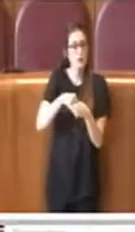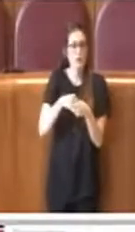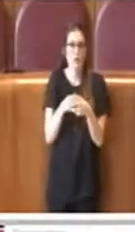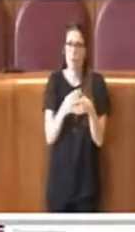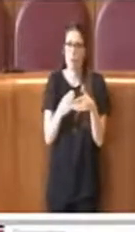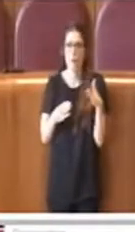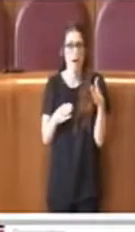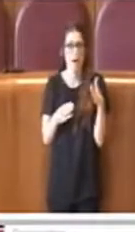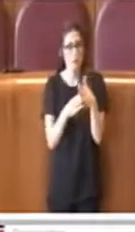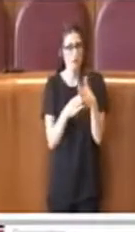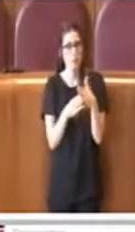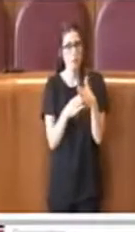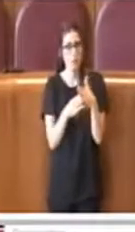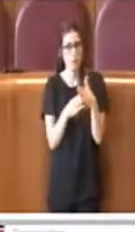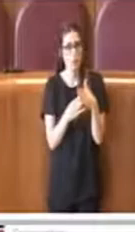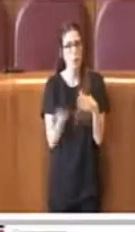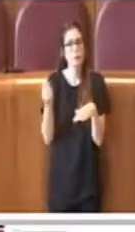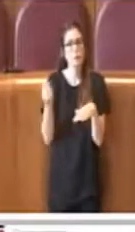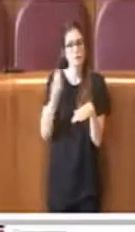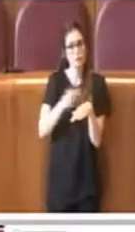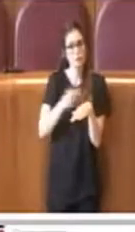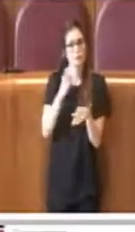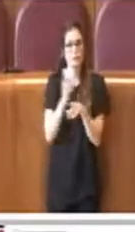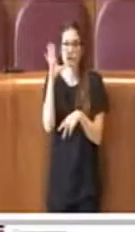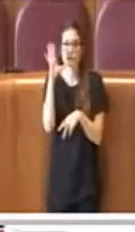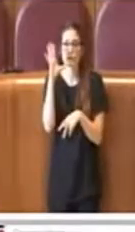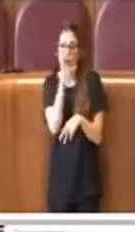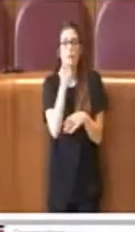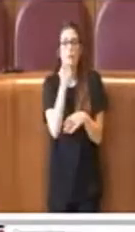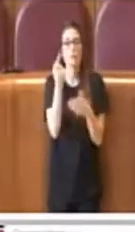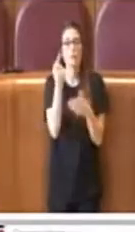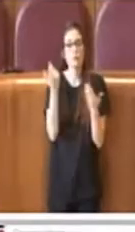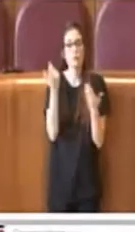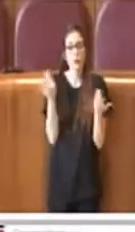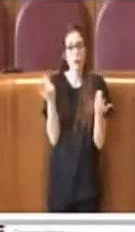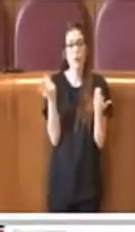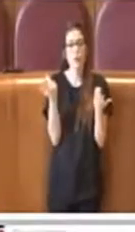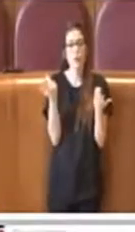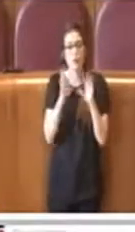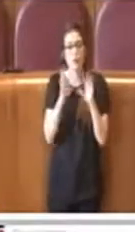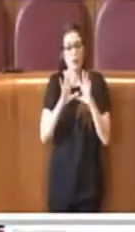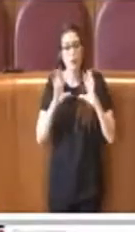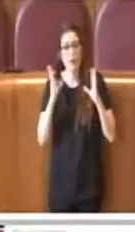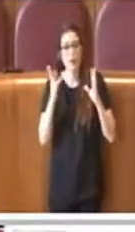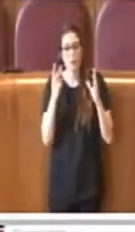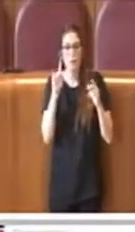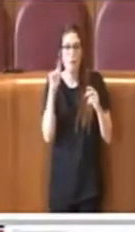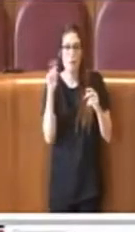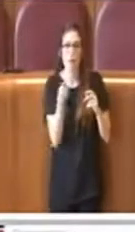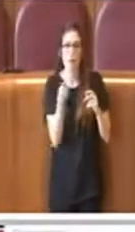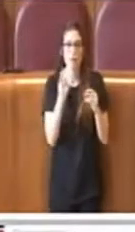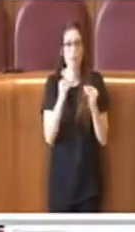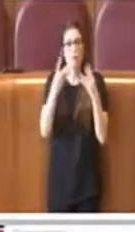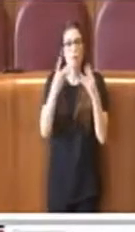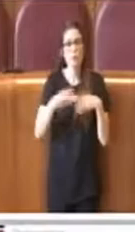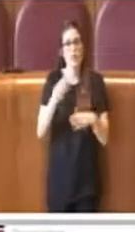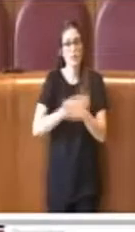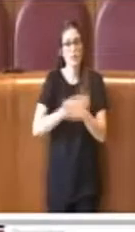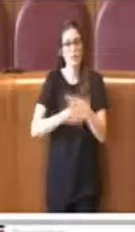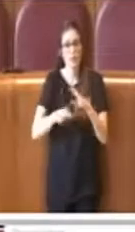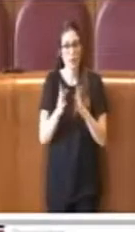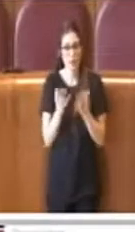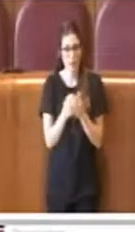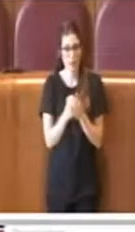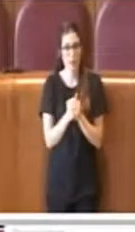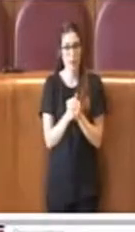e che tenda conto delle tante realtà che fanno parte del variegato universo della disabilità. Da tutto questo possiamo ben